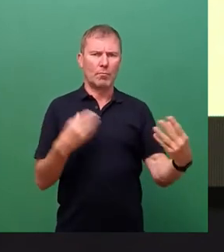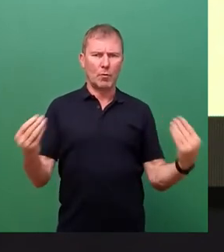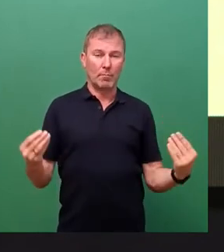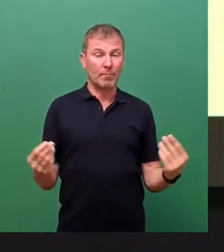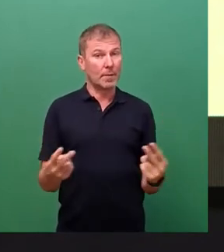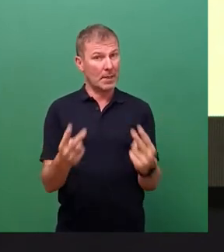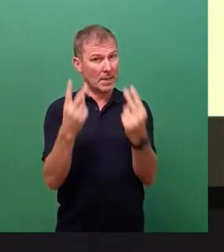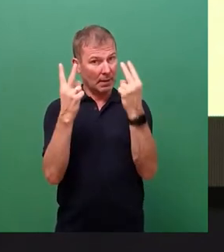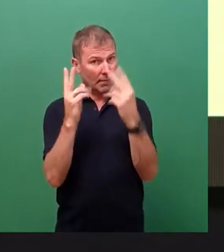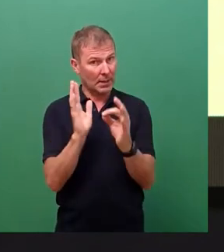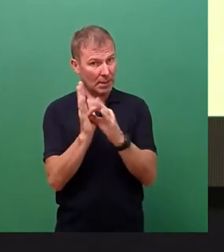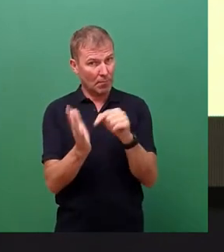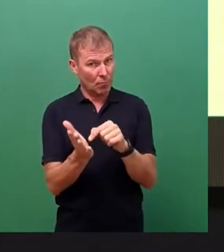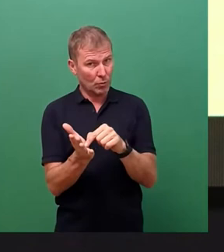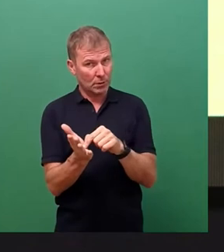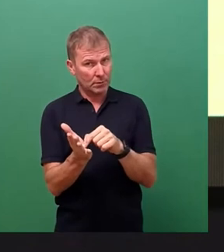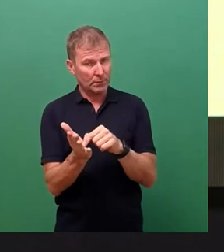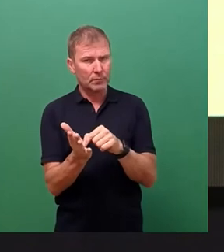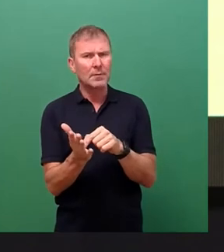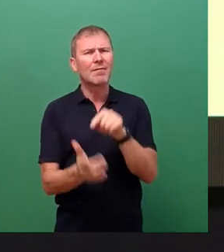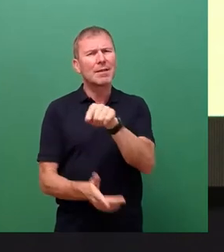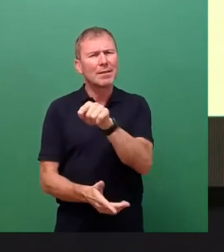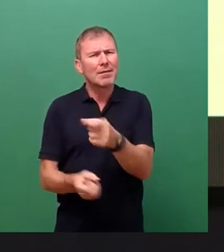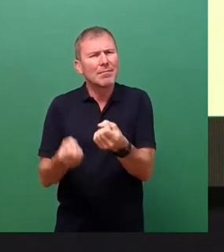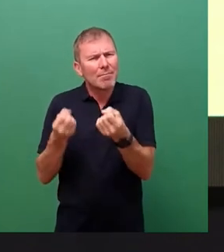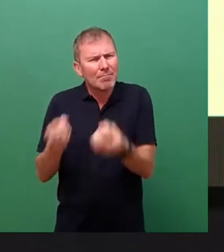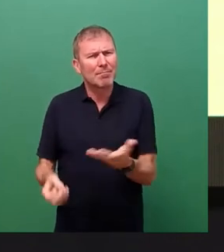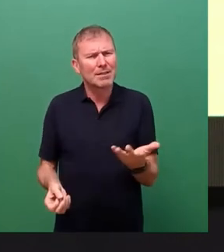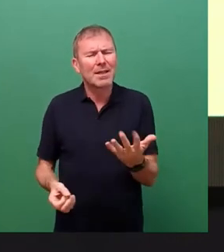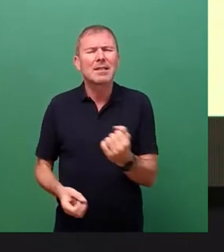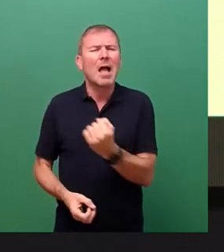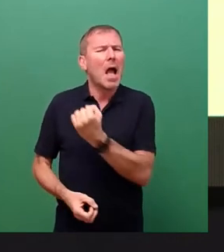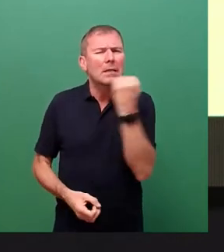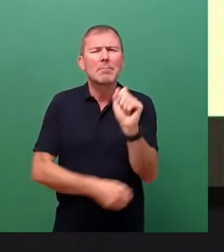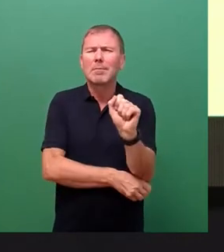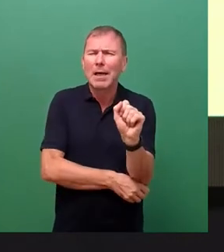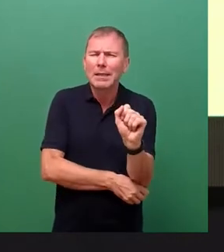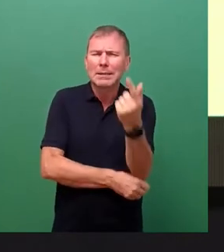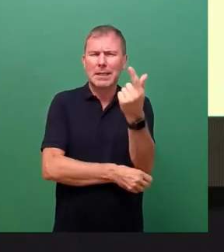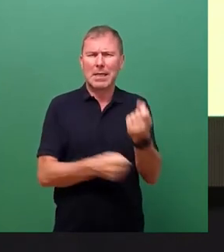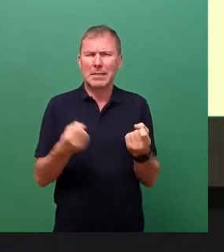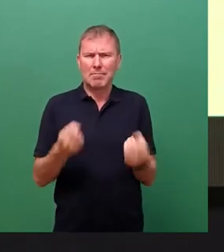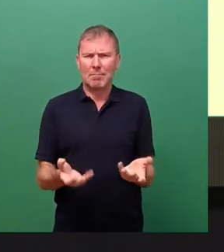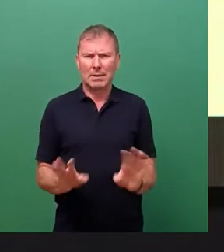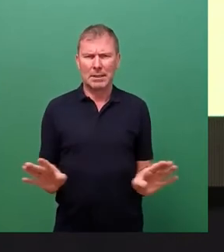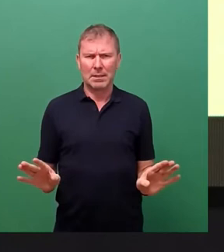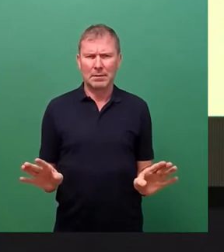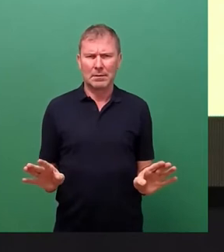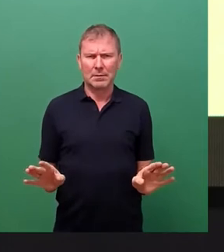dieser Stelle, auch wenn derartige Ereignisse extrem selten auftreten, lassen sich